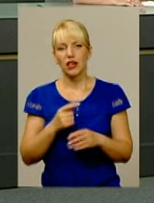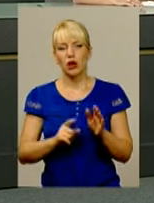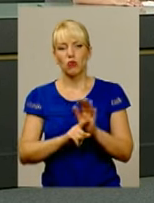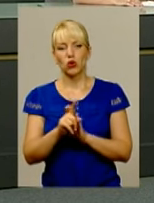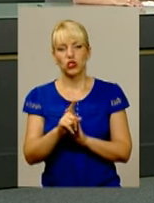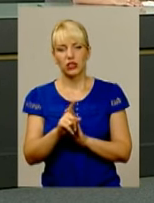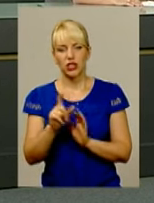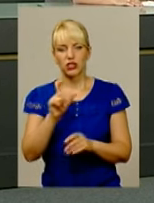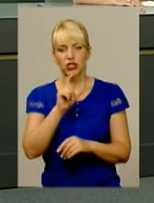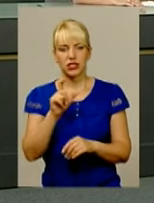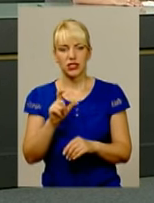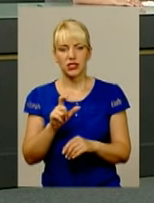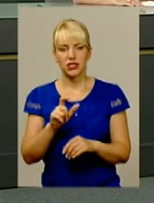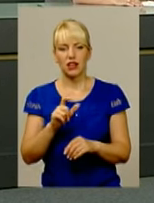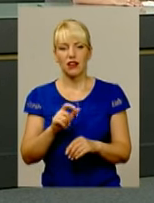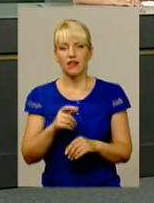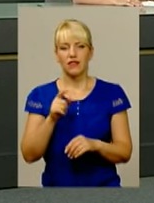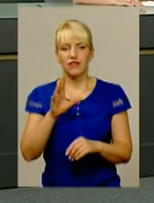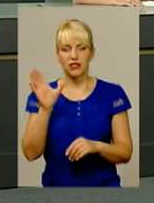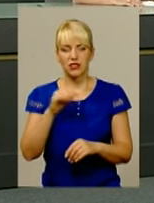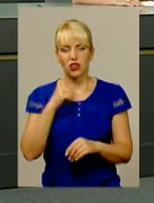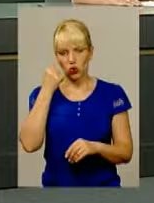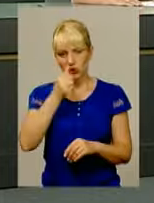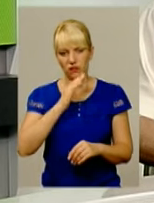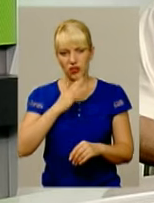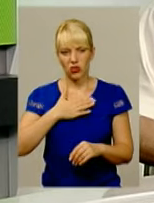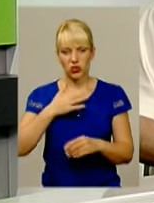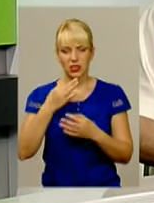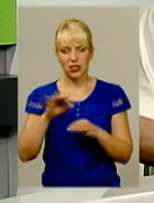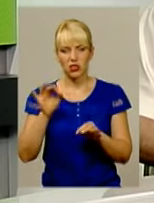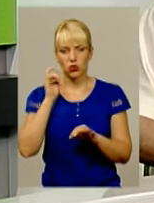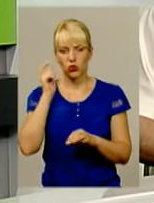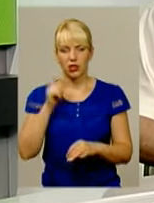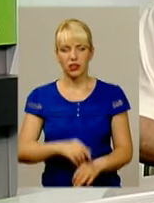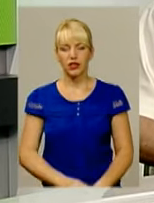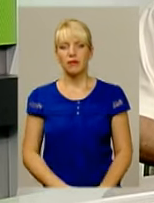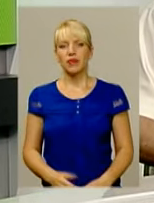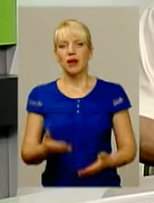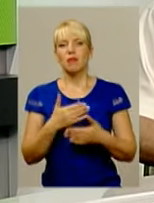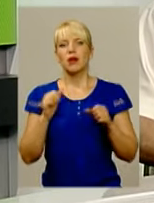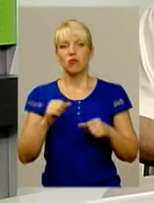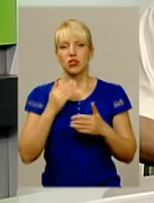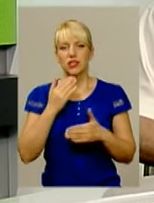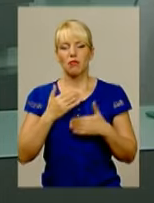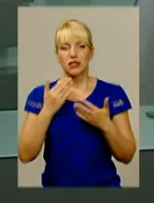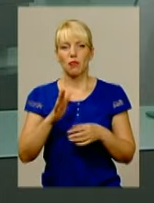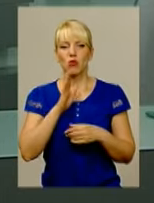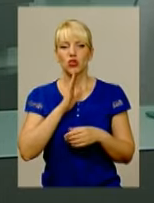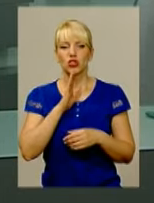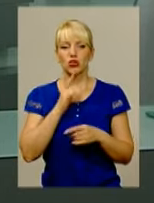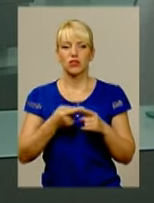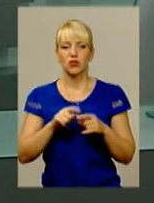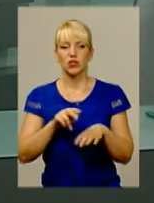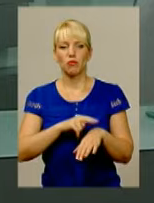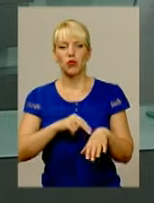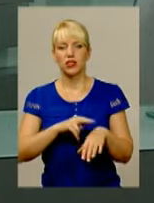днів нашої незалежності, незалежної України. Знаєте, не можу не запитати про жіноцтво у цій поліції,